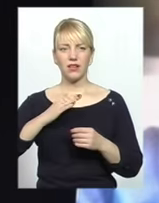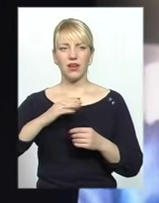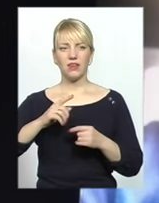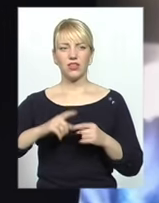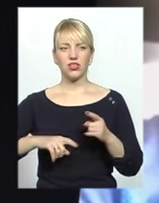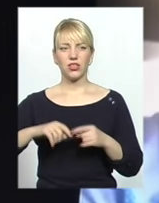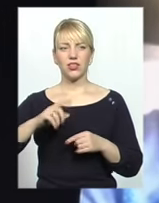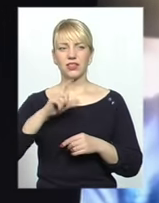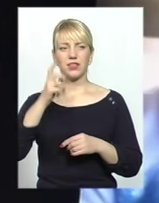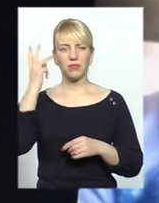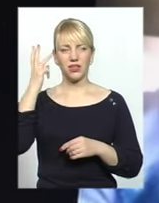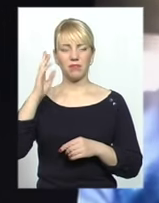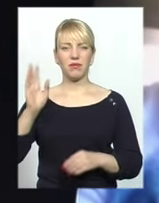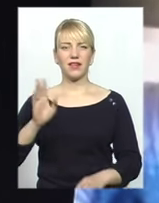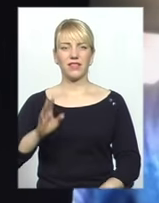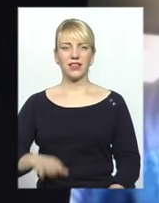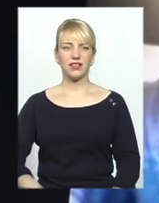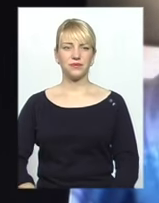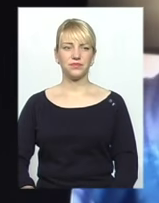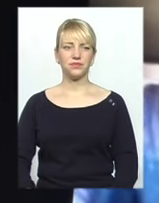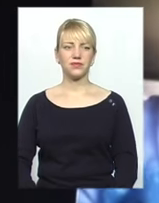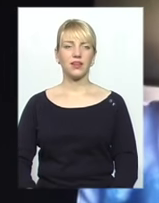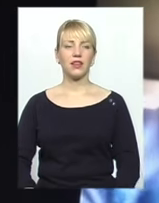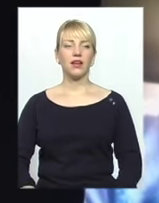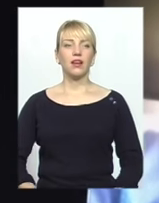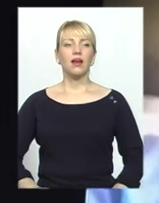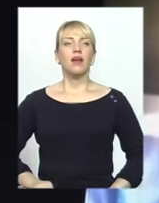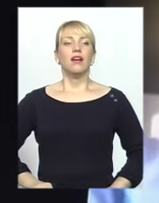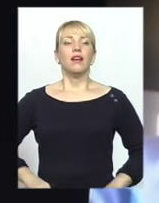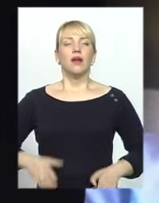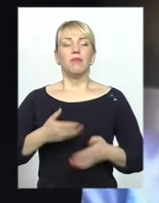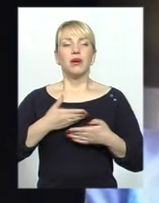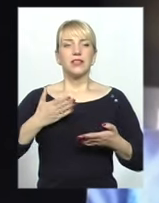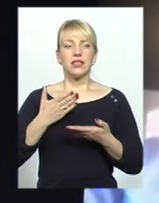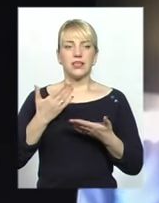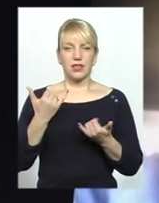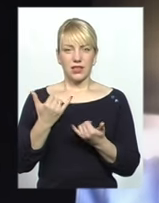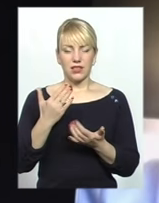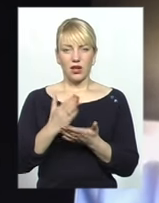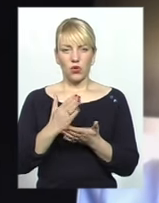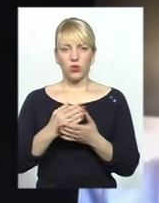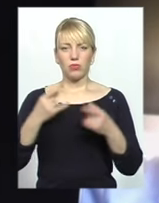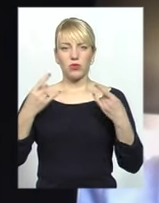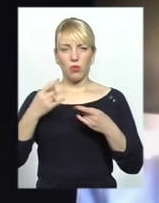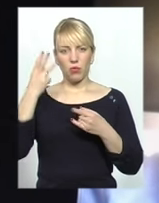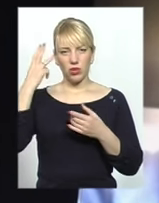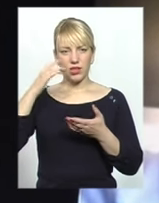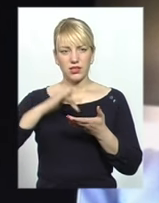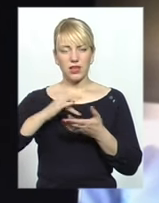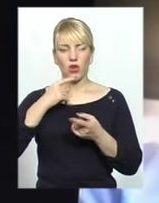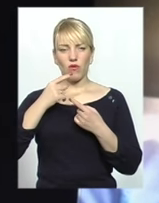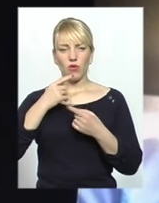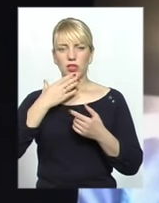Привіт. Ми зараз знаходимося у студії каналу «Поділля Центр» і говоримо з моїми